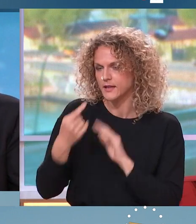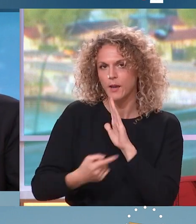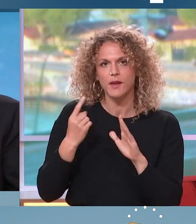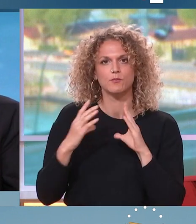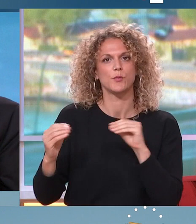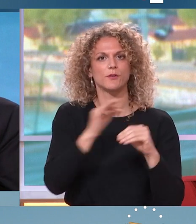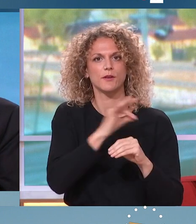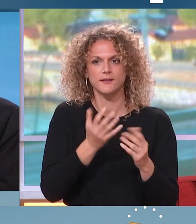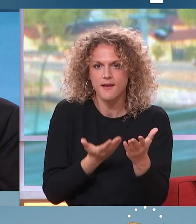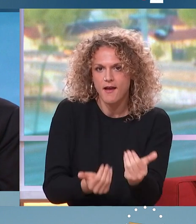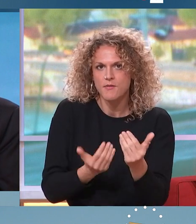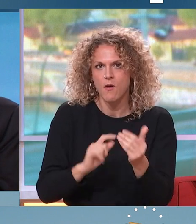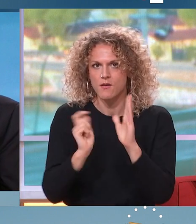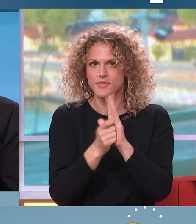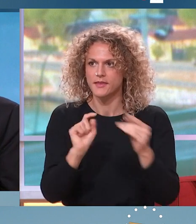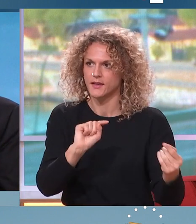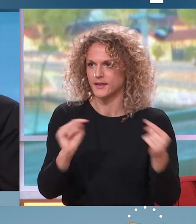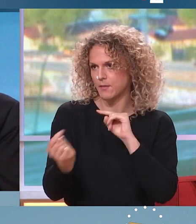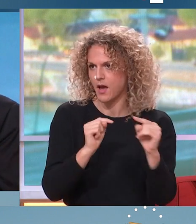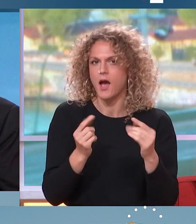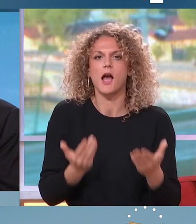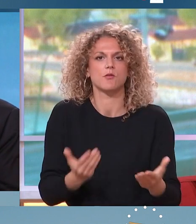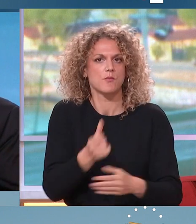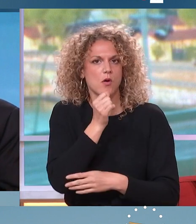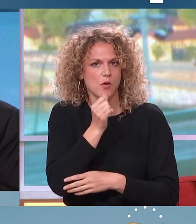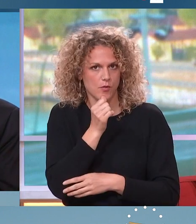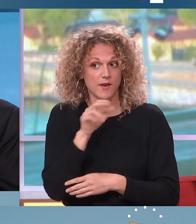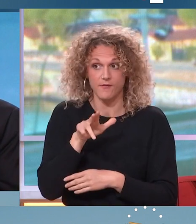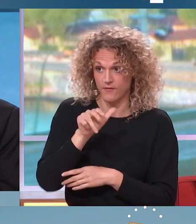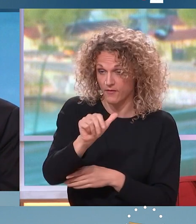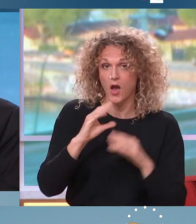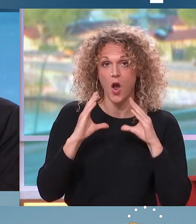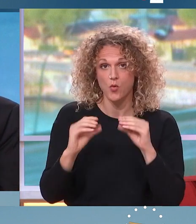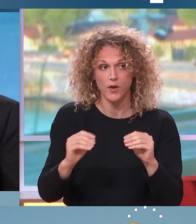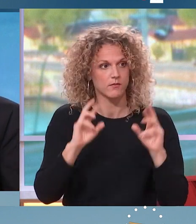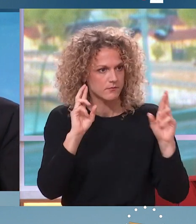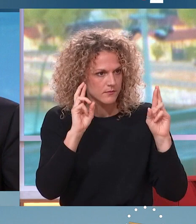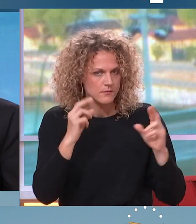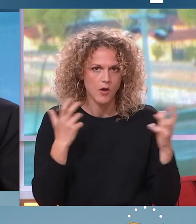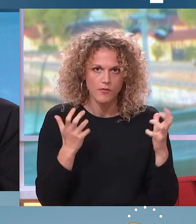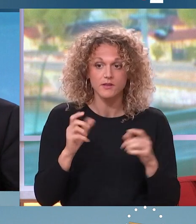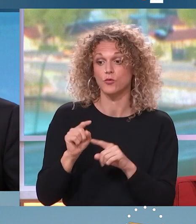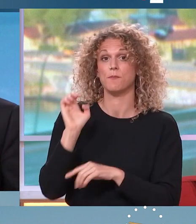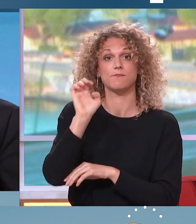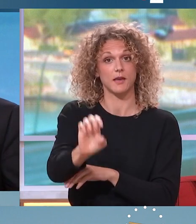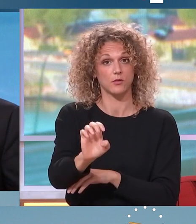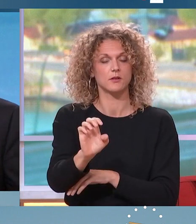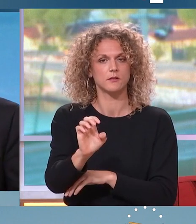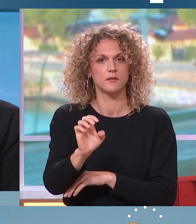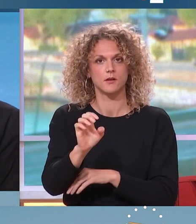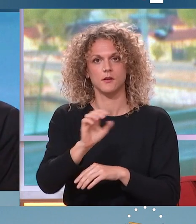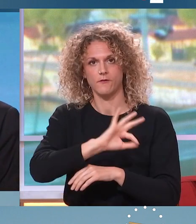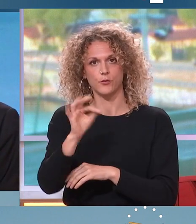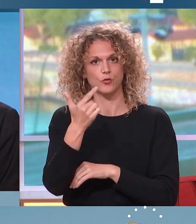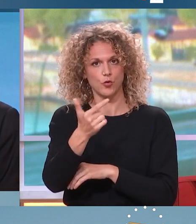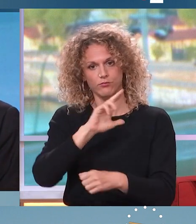attendent, c'est quand même le débat, vous dites qu'il n'a pas lieu pour l'instant, mais il va avoir lieu concrètement, physiquement, mercredi, notamment sur France